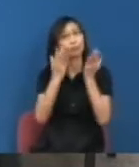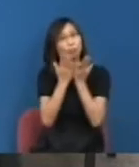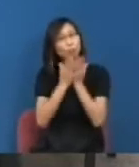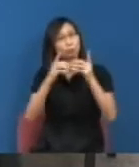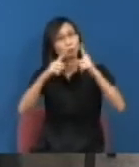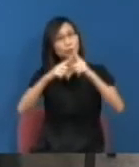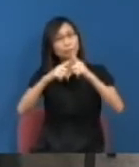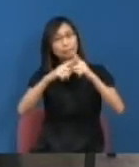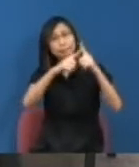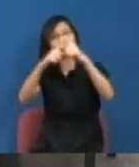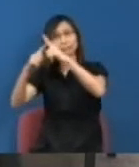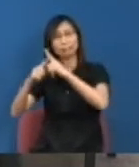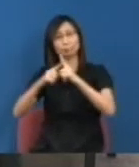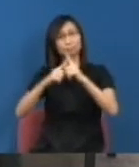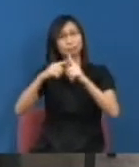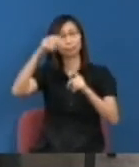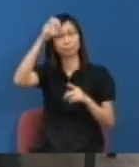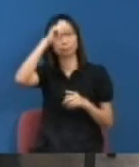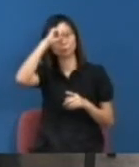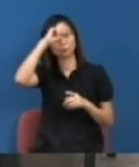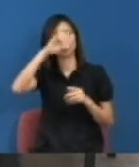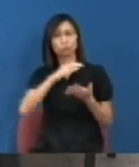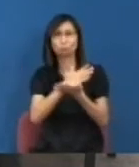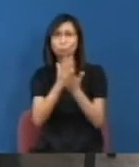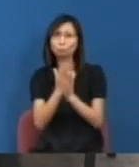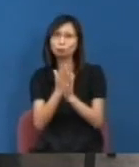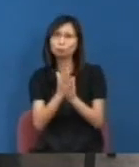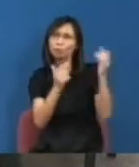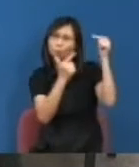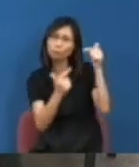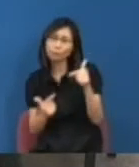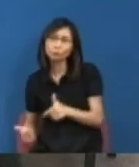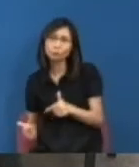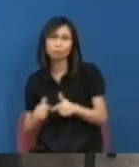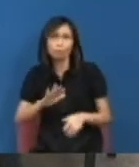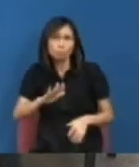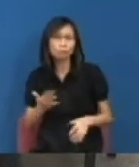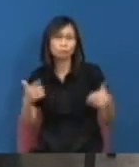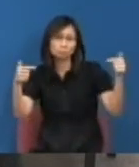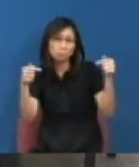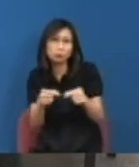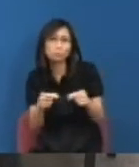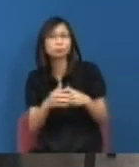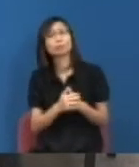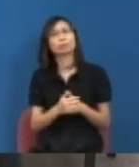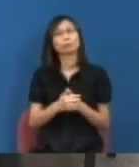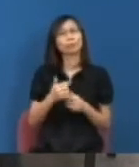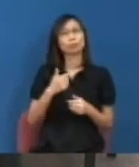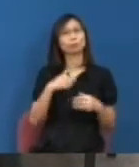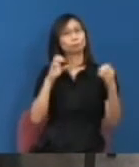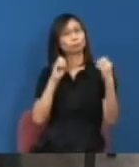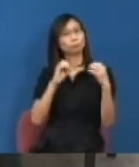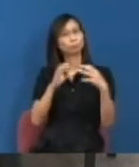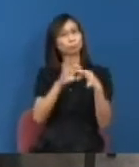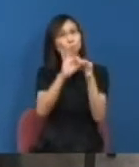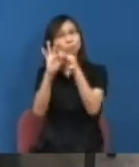否繼續維持呢還是用另一個形式出現呢還是其實已經慢慢消亡了我們都講了一些